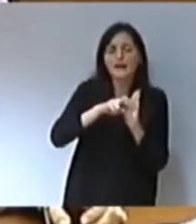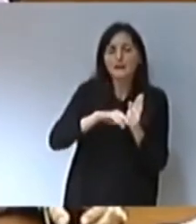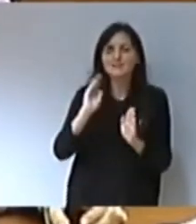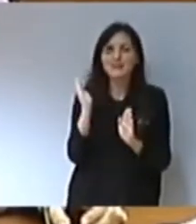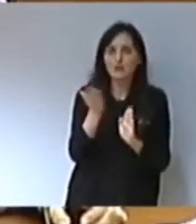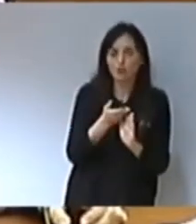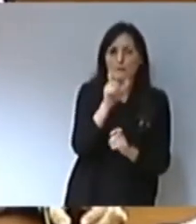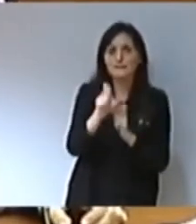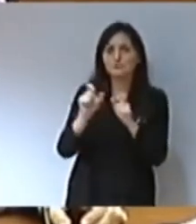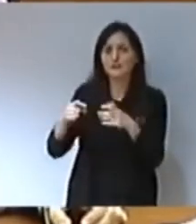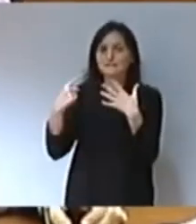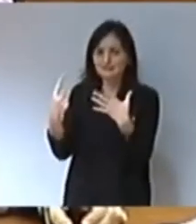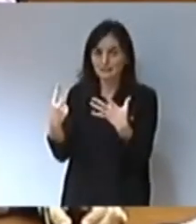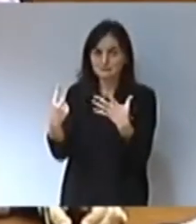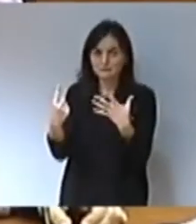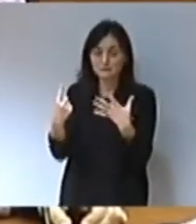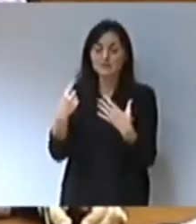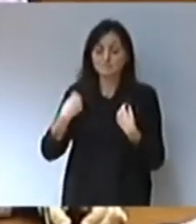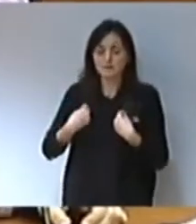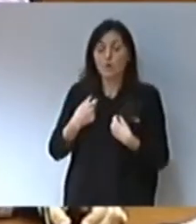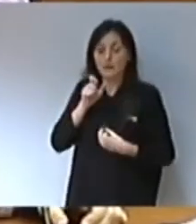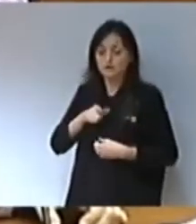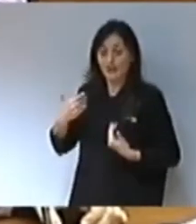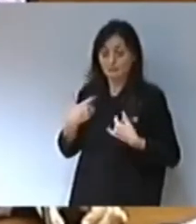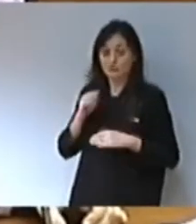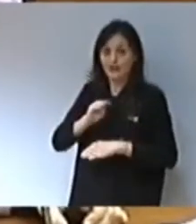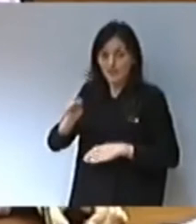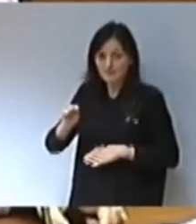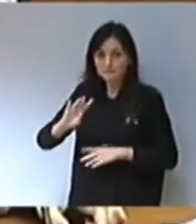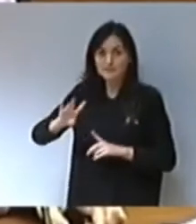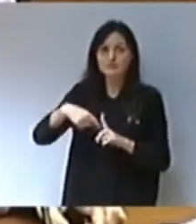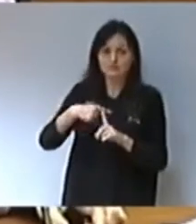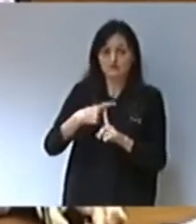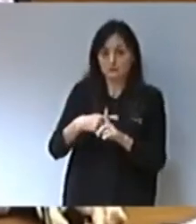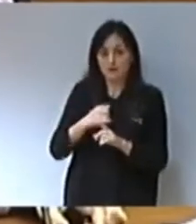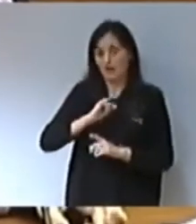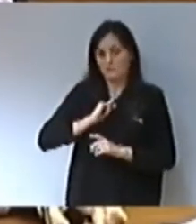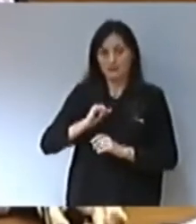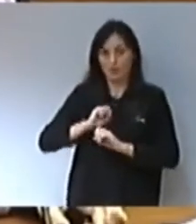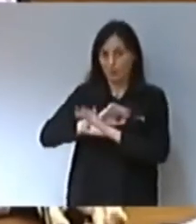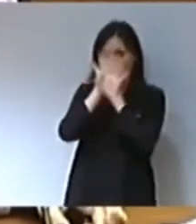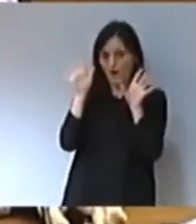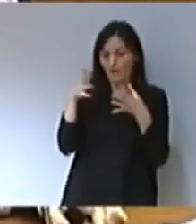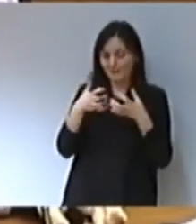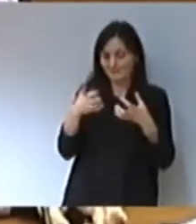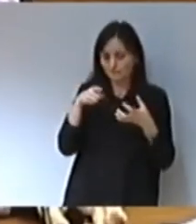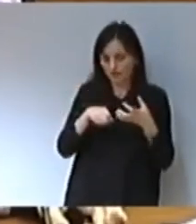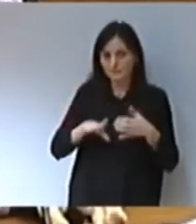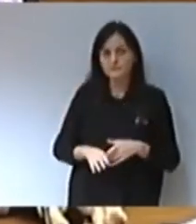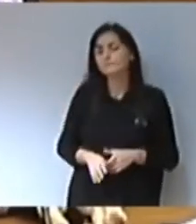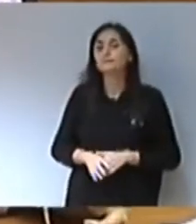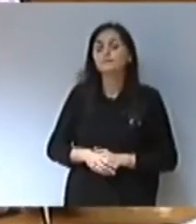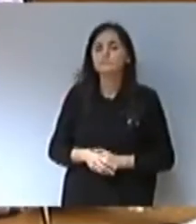per a sis persones, incluïdes el convocant i, a més a més, clarament identificades en el seu escrit de denúncia.